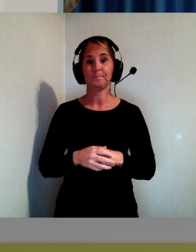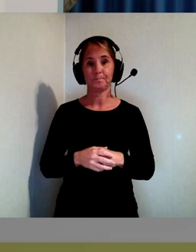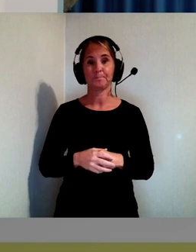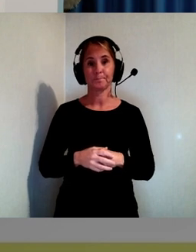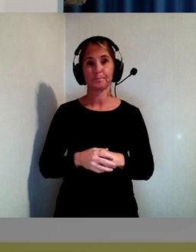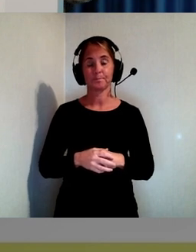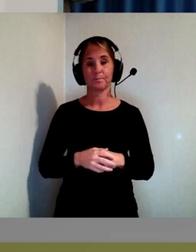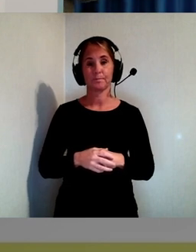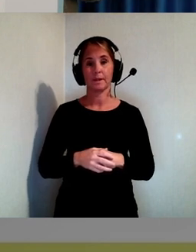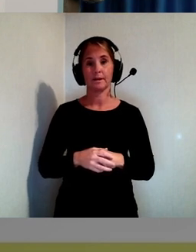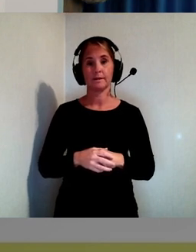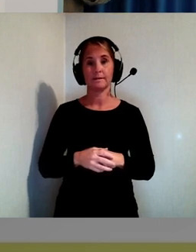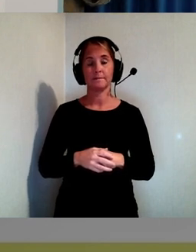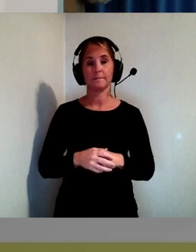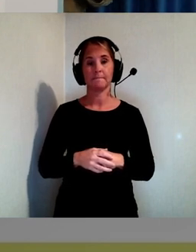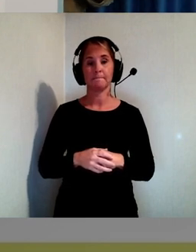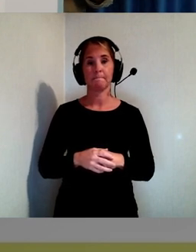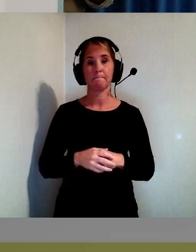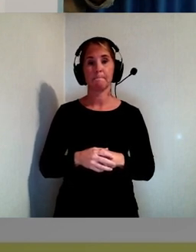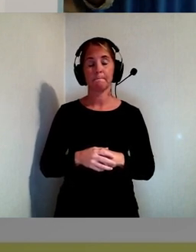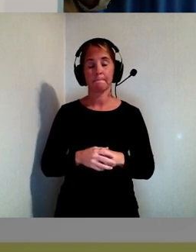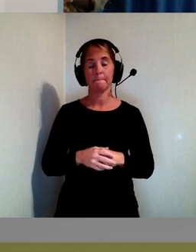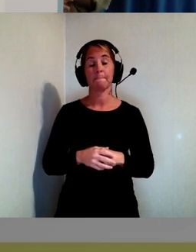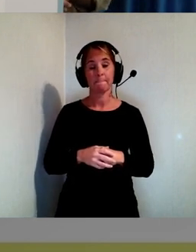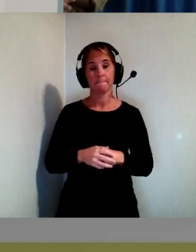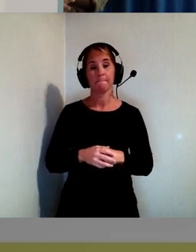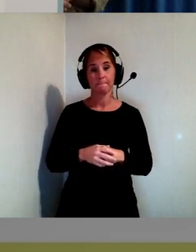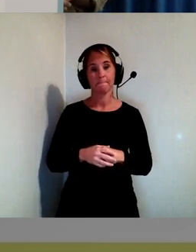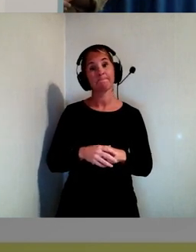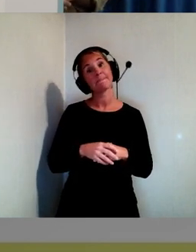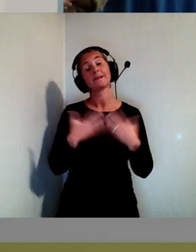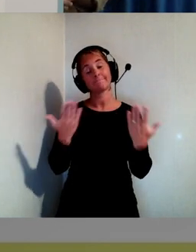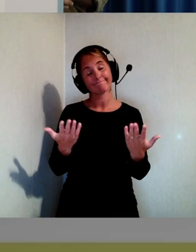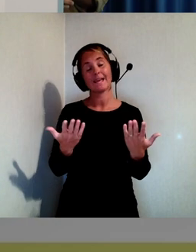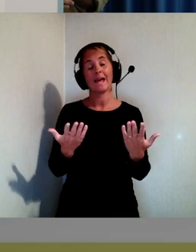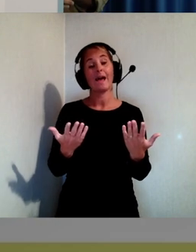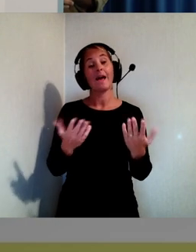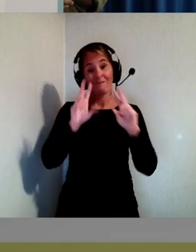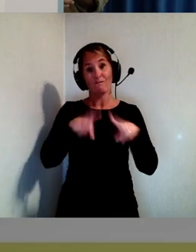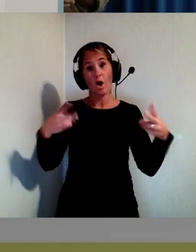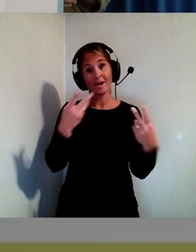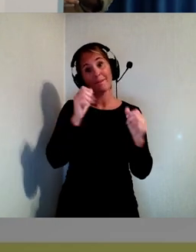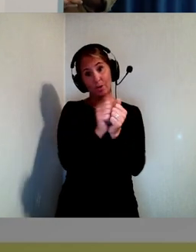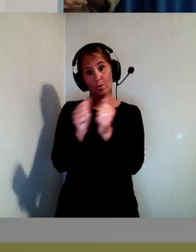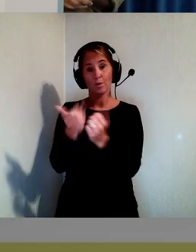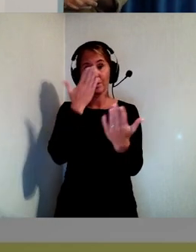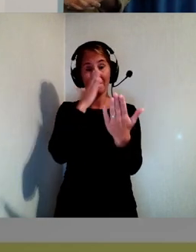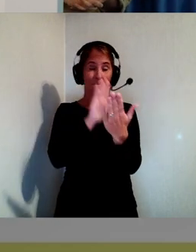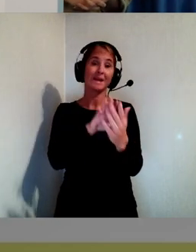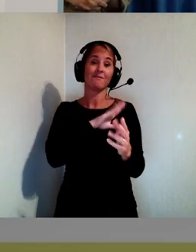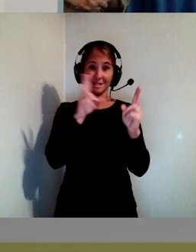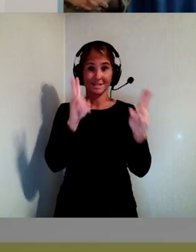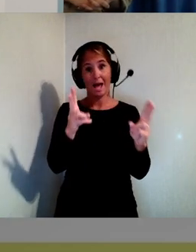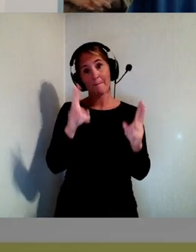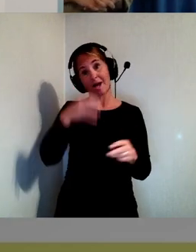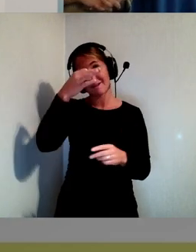Däremot så löper man ju egentligen samma risk med en helt vanlig produktbild också. Det är möjligt att